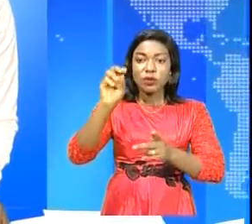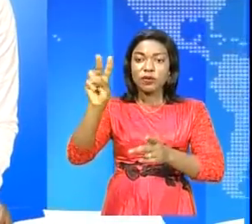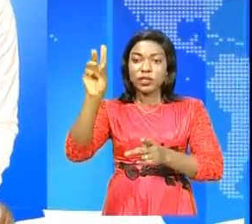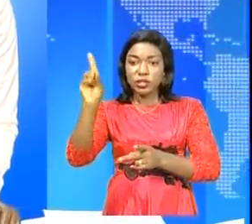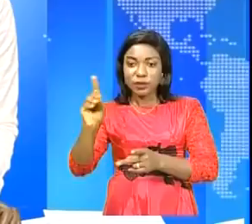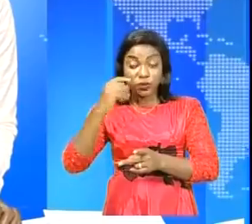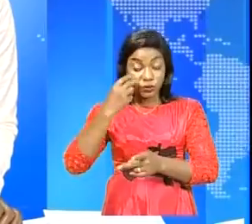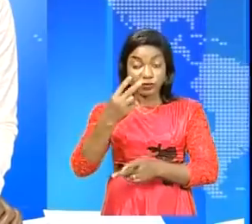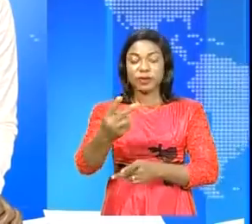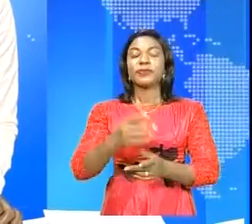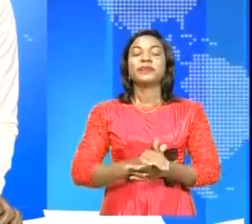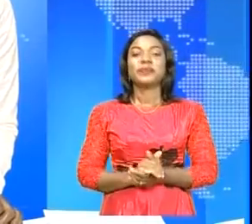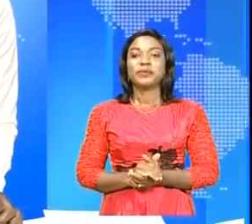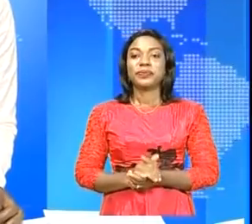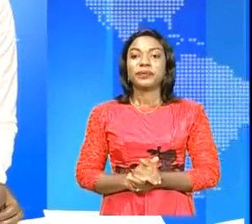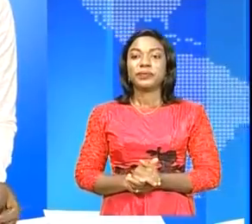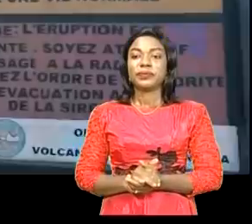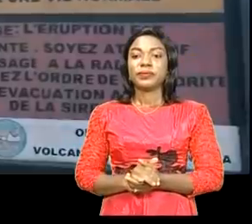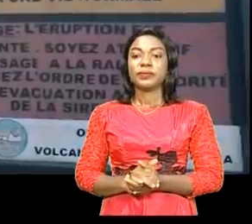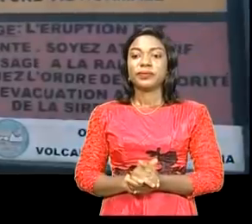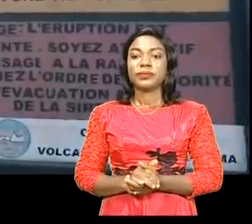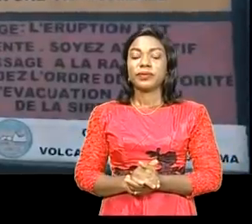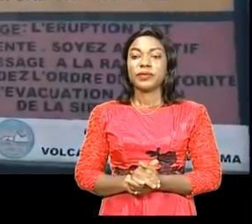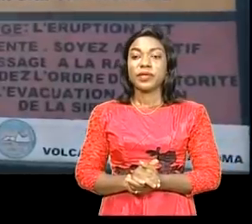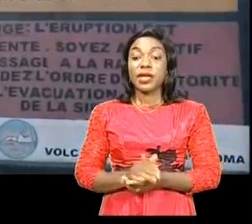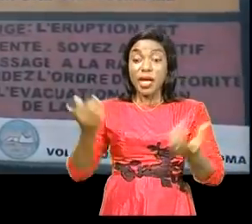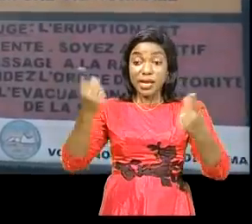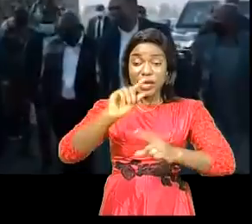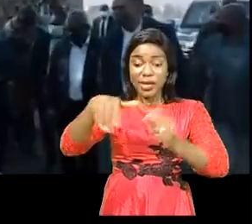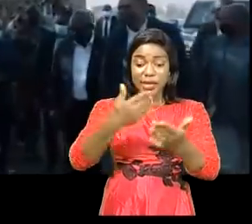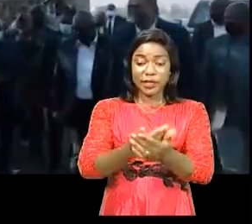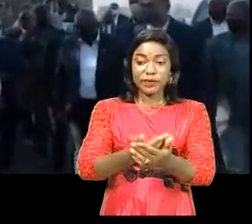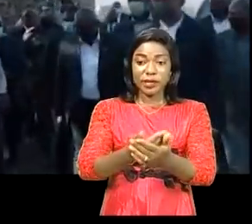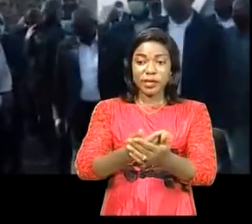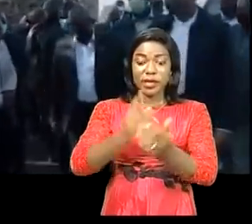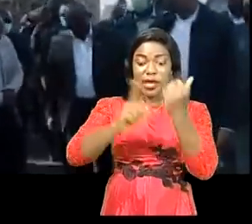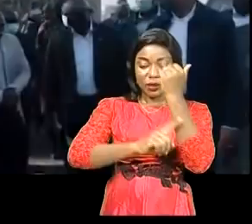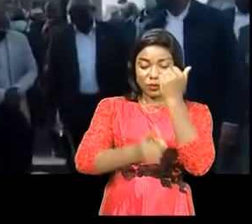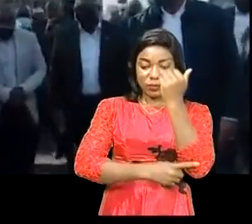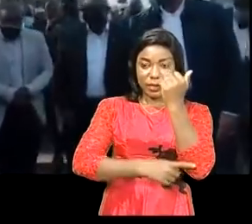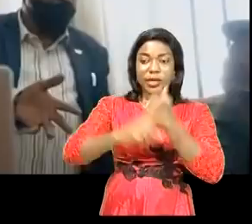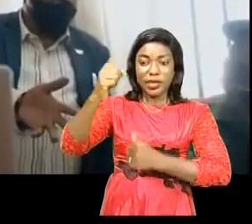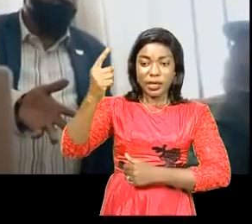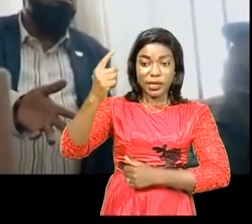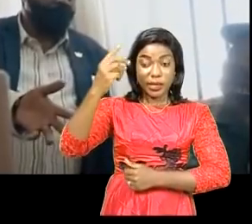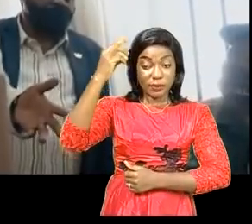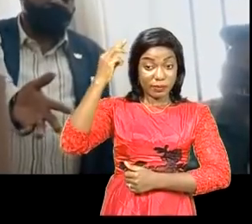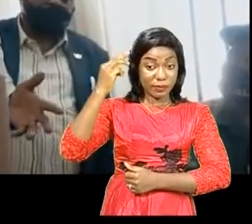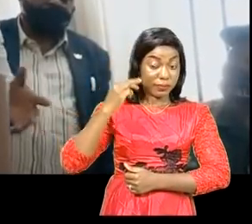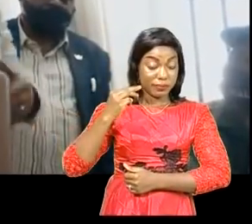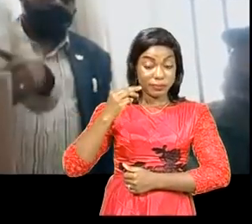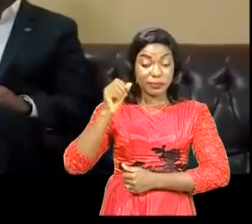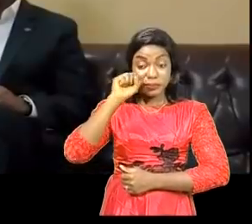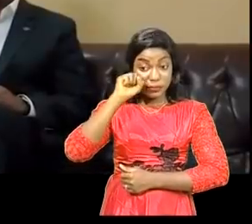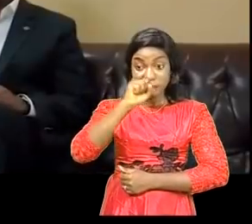son arrivée. Pati Tondouam. Une fois à Goma dans le Nord-Kivu, le premier ministre s'est rendu à l'observatoire volcanologique.